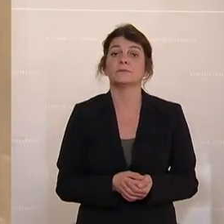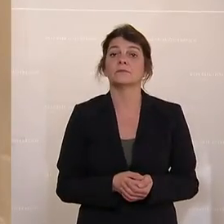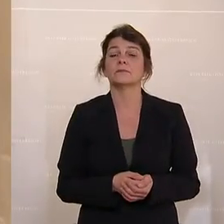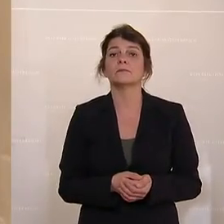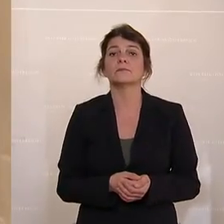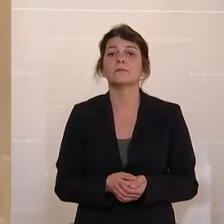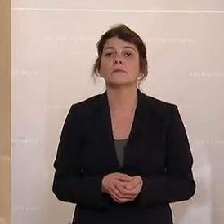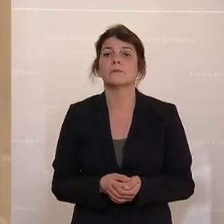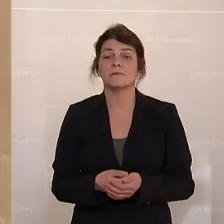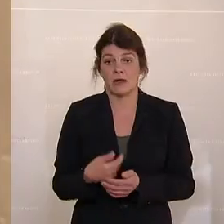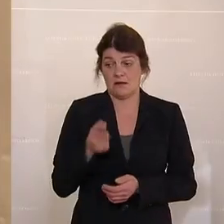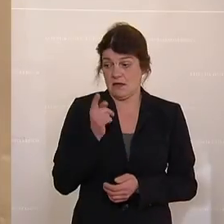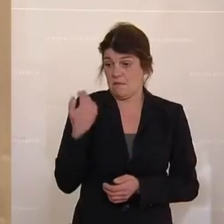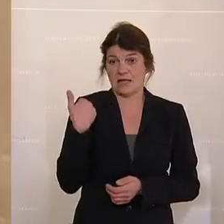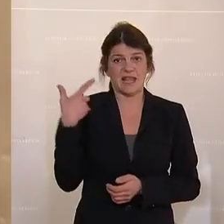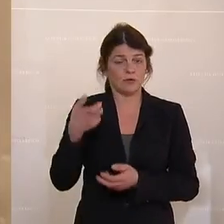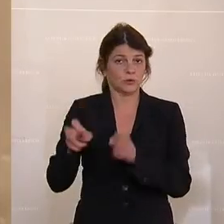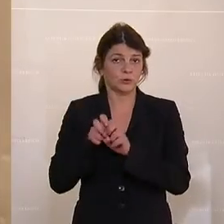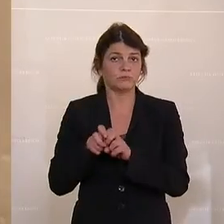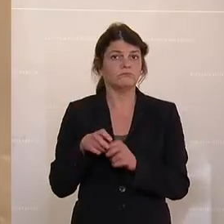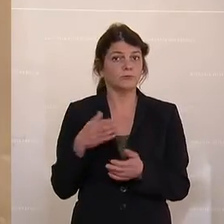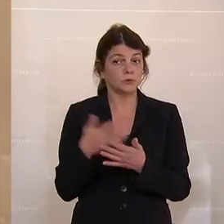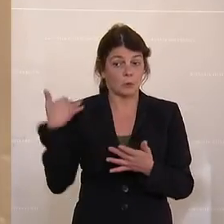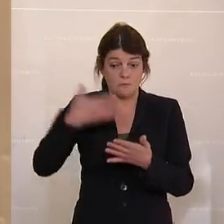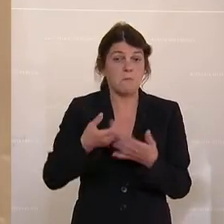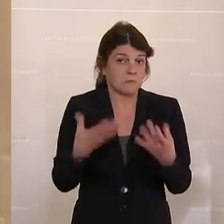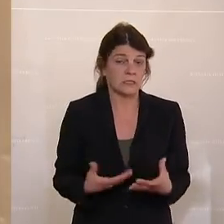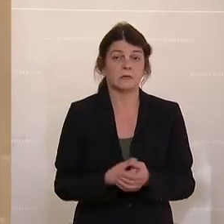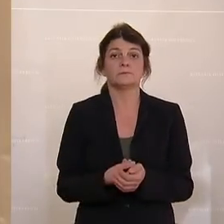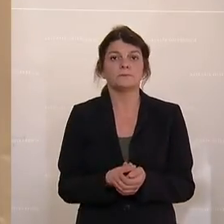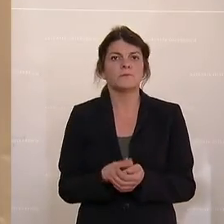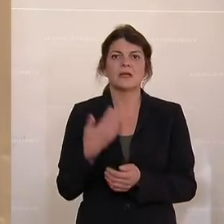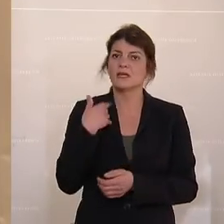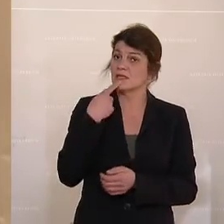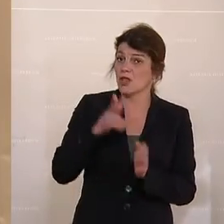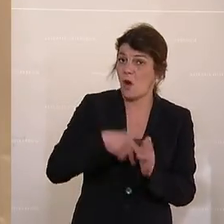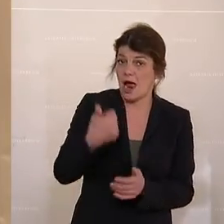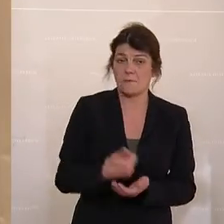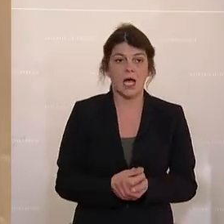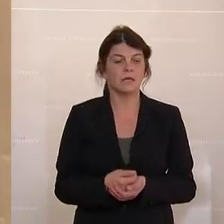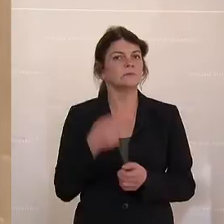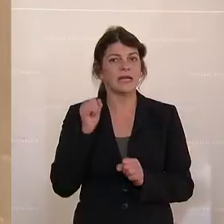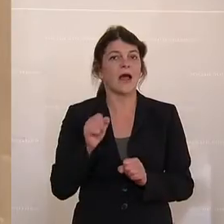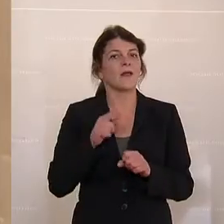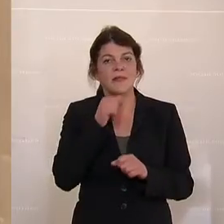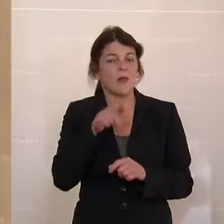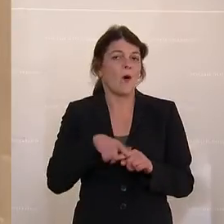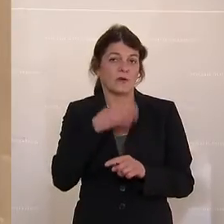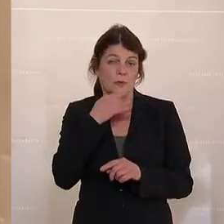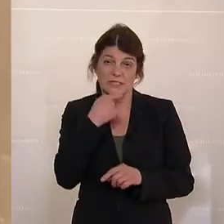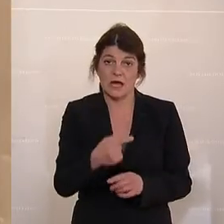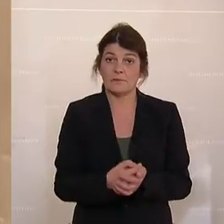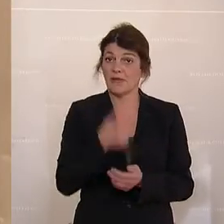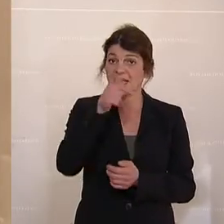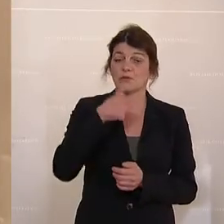Aber seit dem letzten Ausschuss ist ja relativ viel passiert. Ich sage jetzt nur noch einmal, man kann es ja nicht oft genug sagen, 1